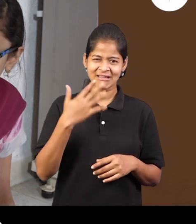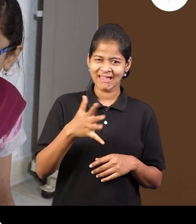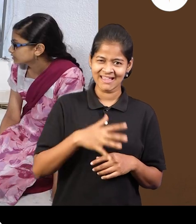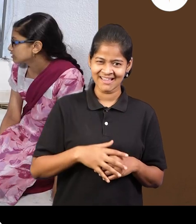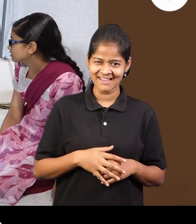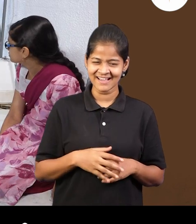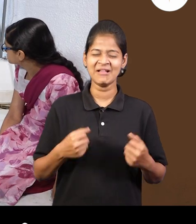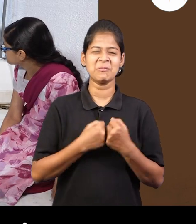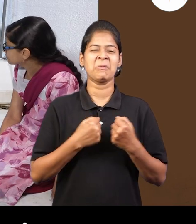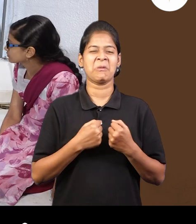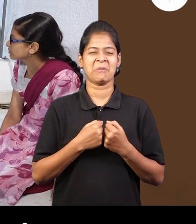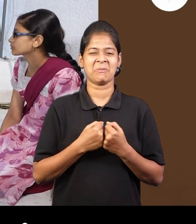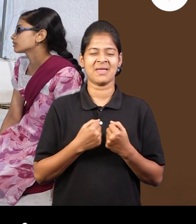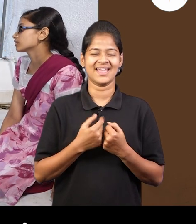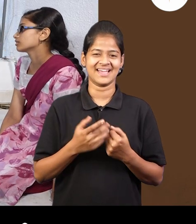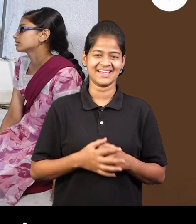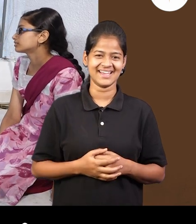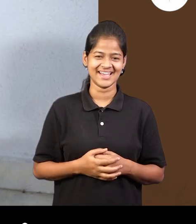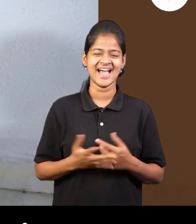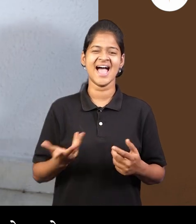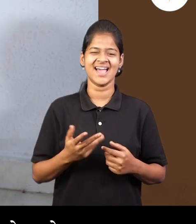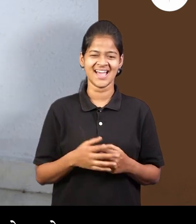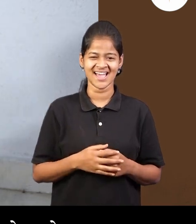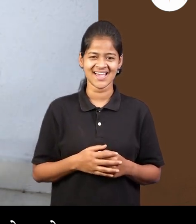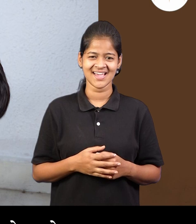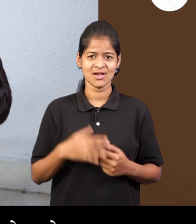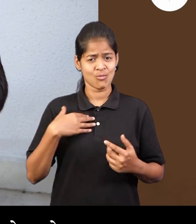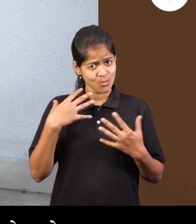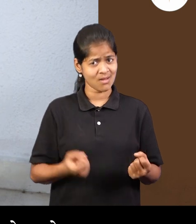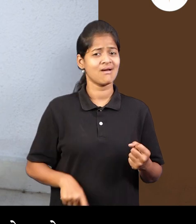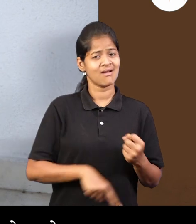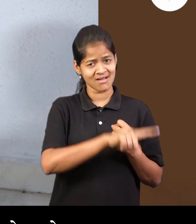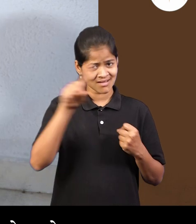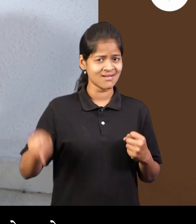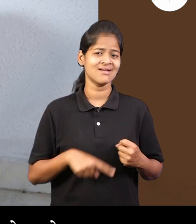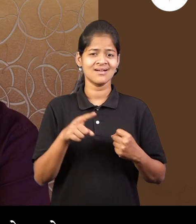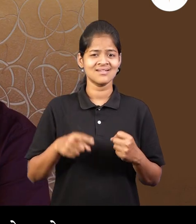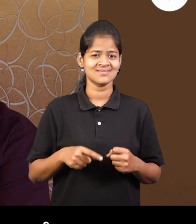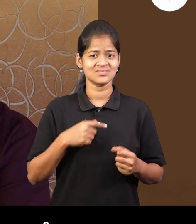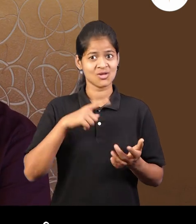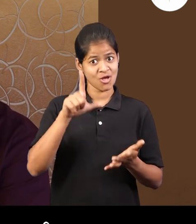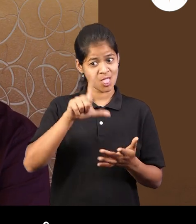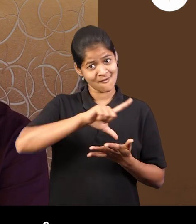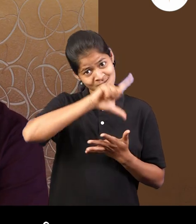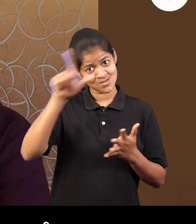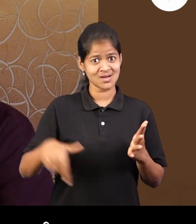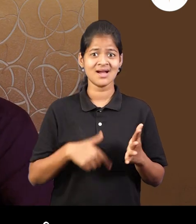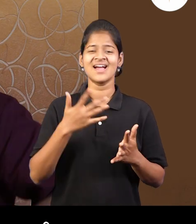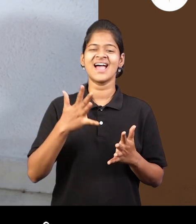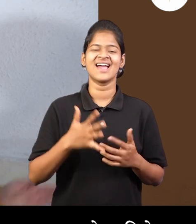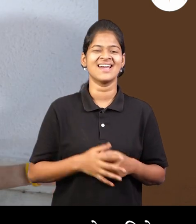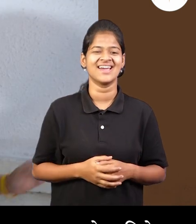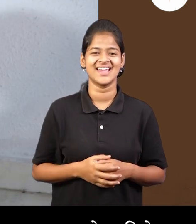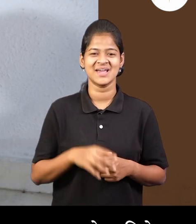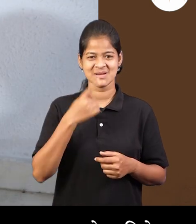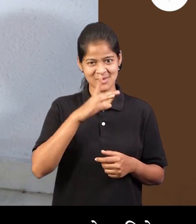येत नहीं काई काई रे कशाला बंता है आरे माला मोठ्था वर्तुल काड़ाई चाए परण आपला कड़े तुला कमपास चाच नाइए